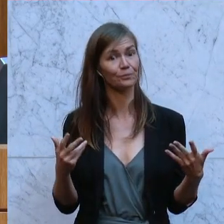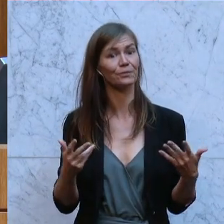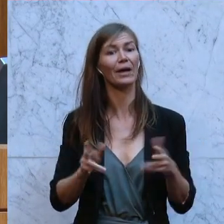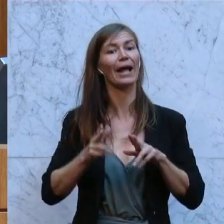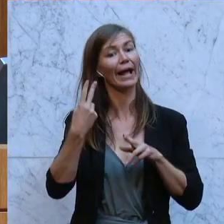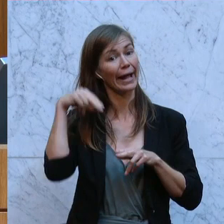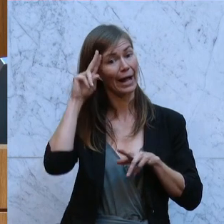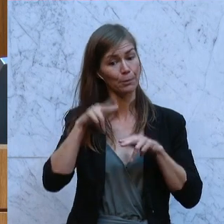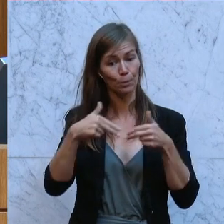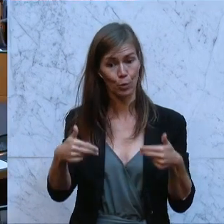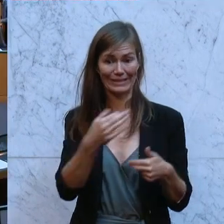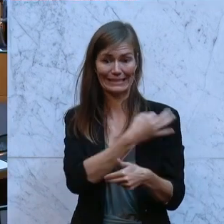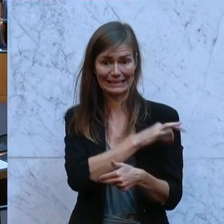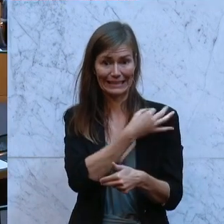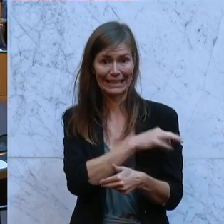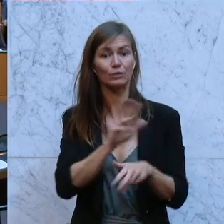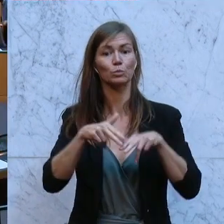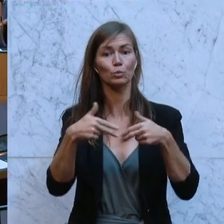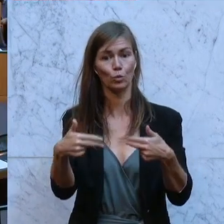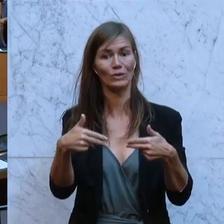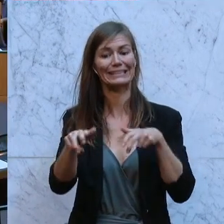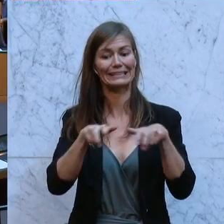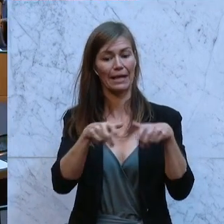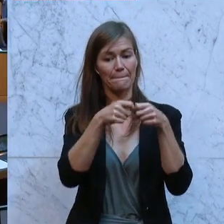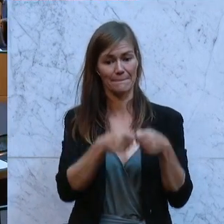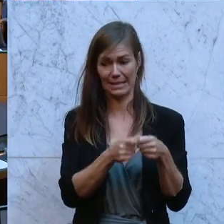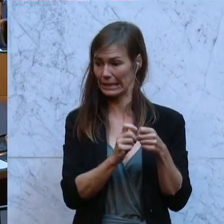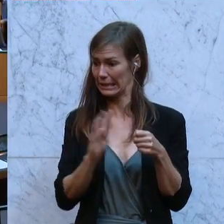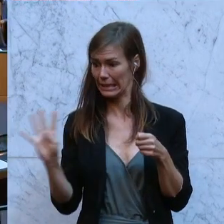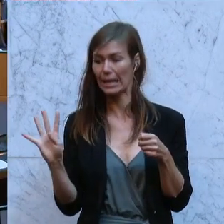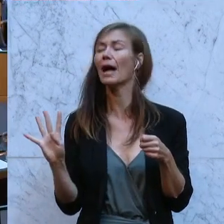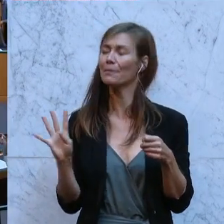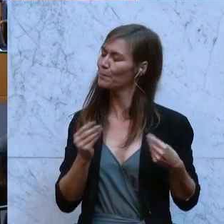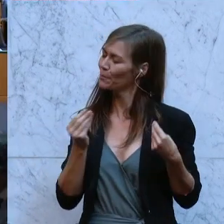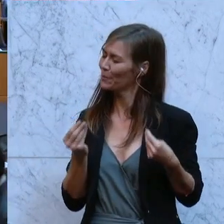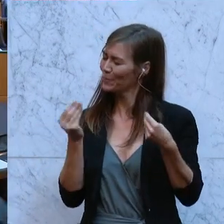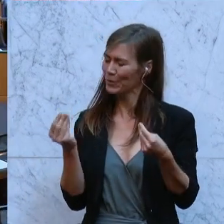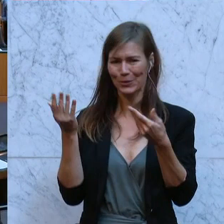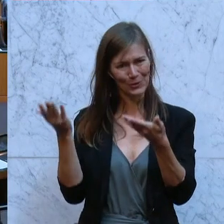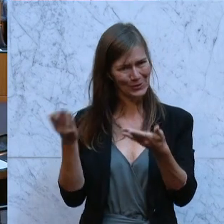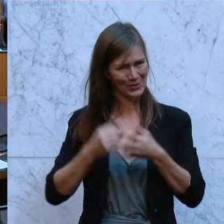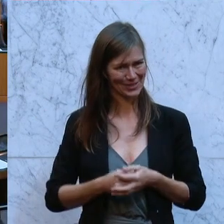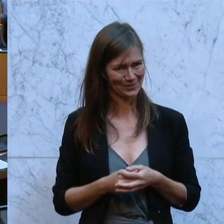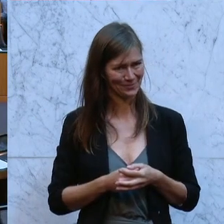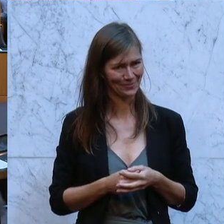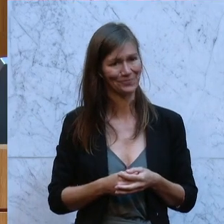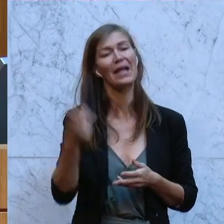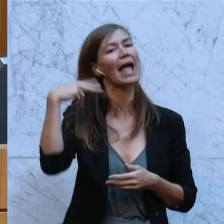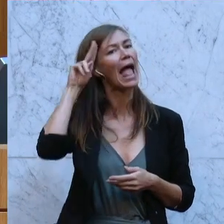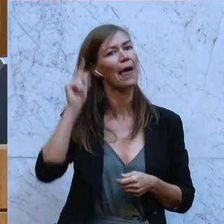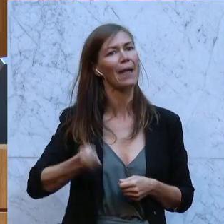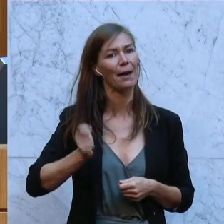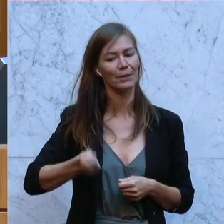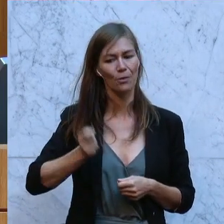Bundeskanzler und die Mitglieder der Bundesregierung recht herzlich begrüßen. Und ich darf dem Abgeordneten Kreiner